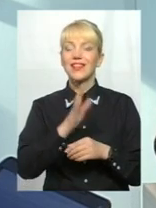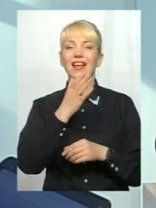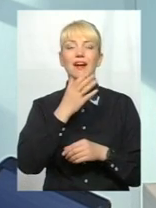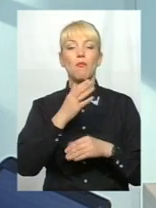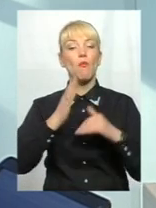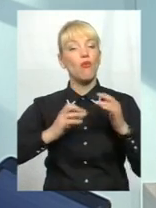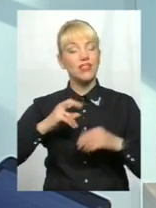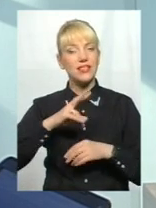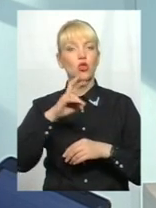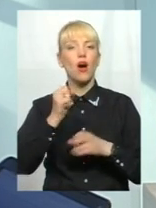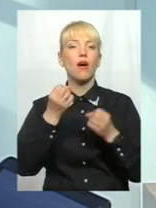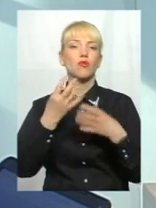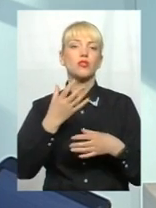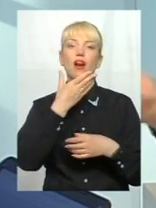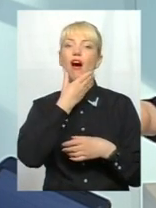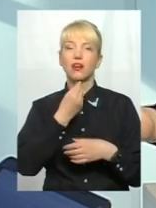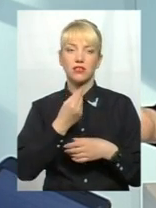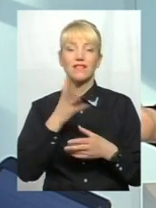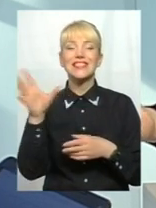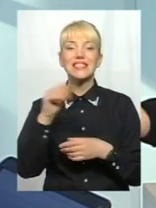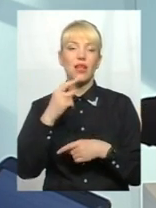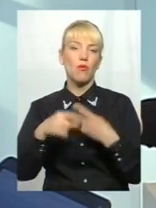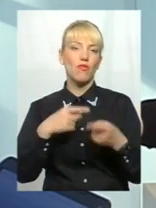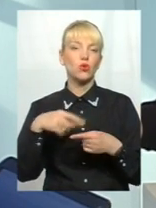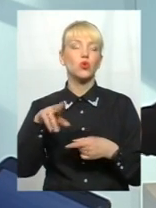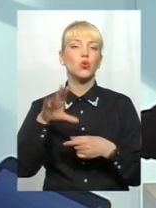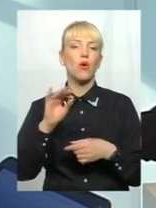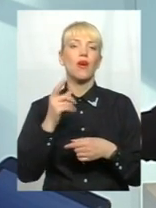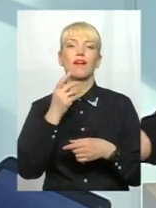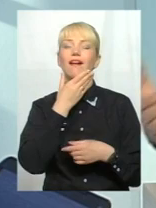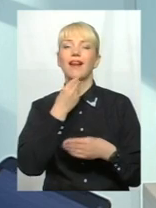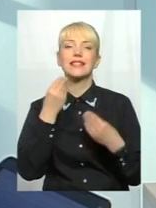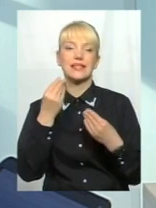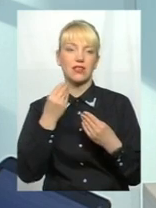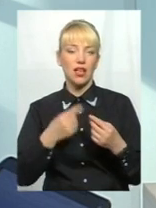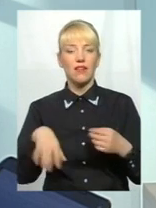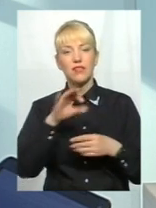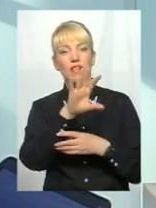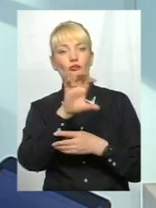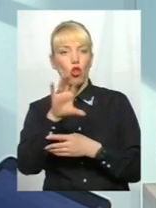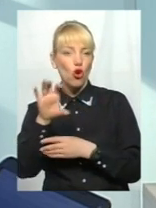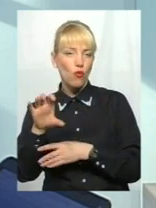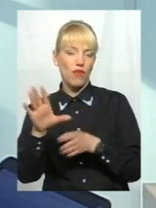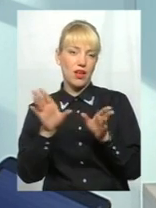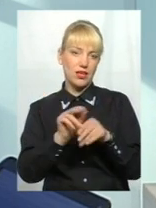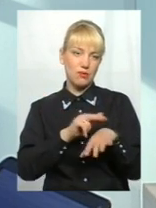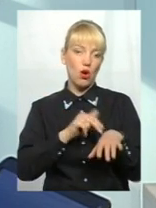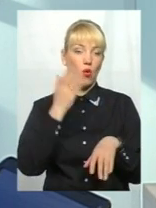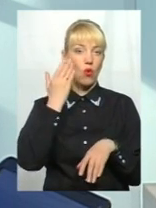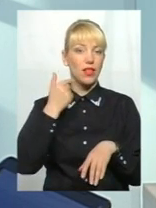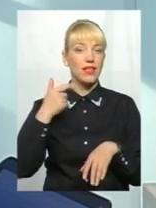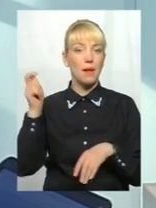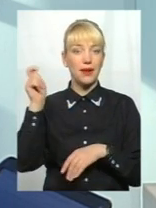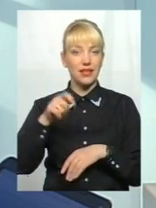красиву, і все, звернулося до красити. Ми ж людям це подобало, всіх хотіли, фотографувалися. І коли я приїхав в Чаркаси,